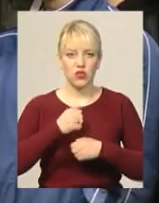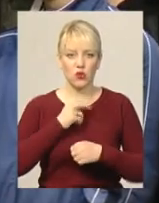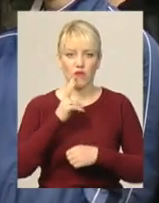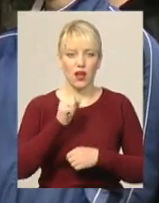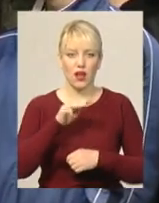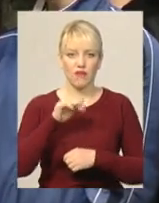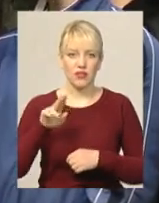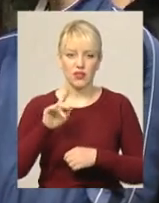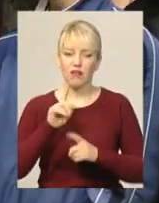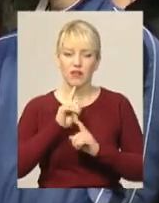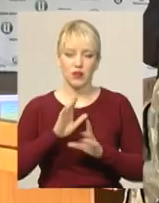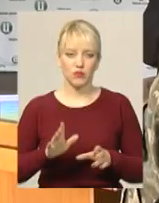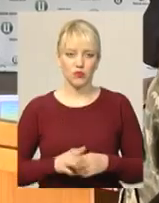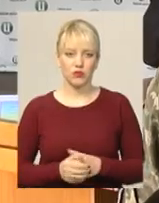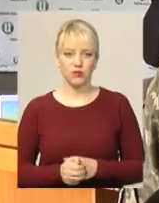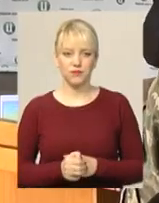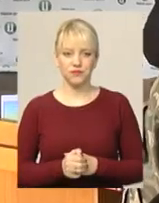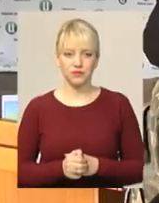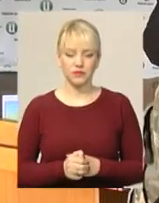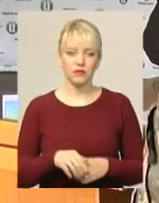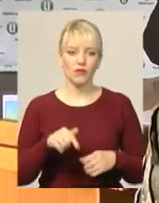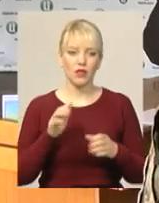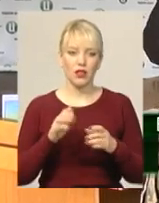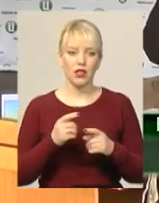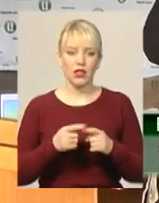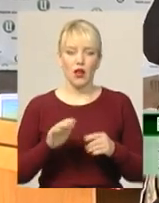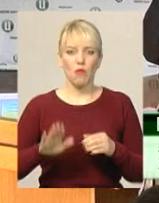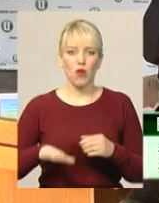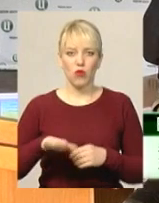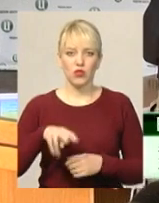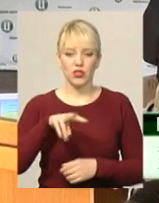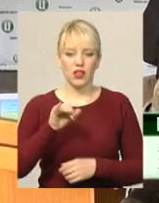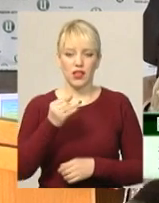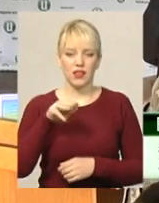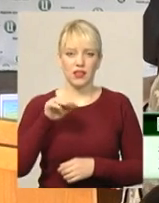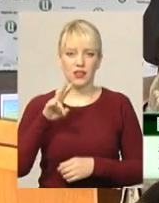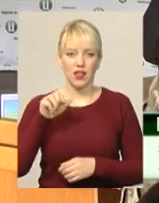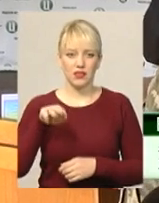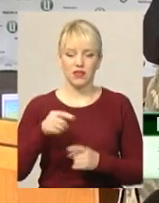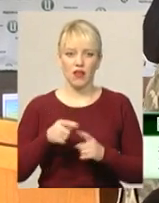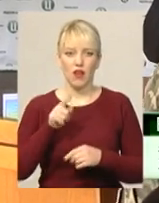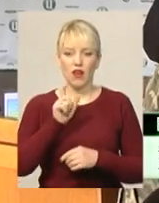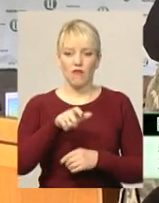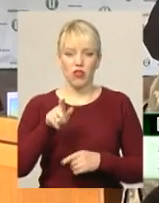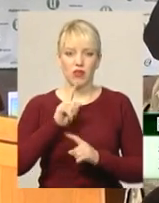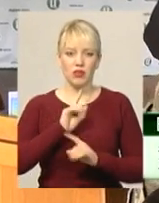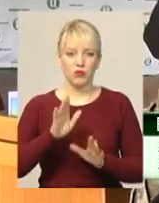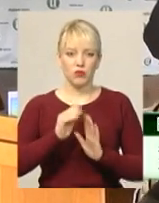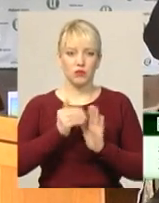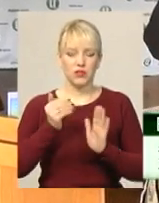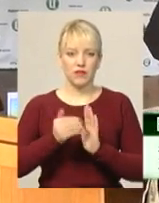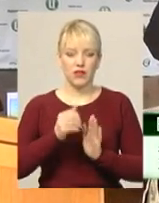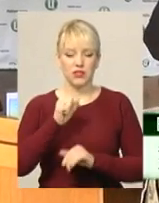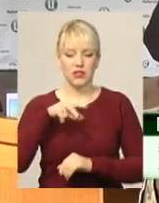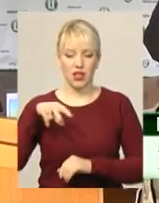комісара області Володимир Гучок. Це будемо врахувати так, молодші лейтенанти. Вони не будуть розвиватися,